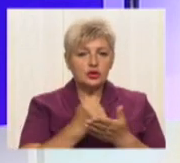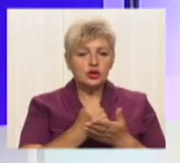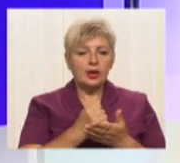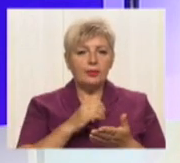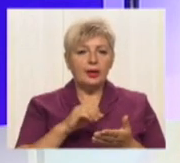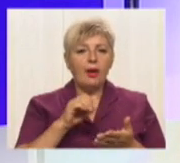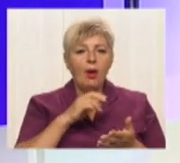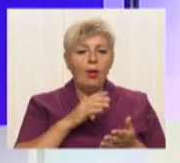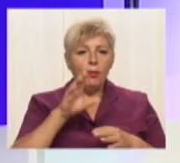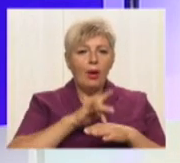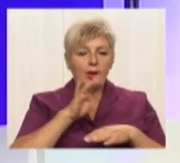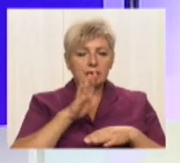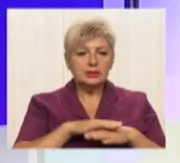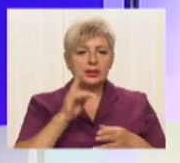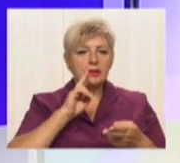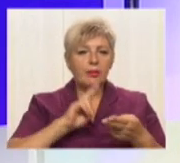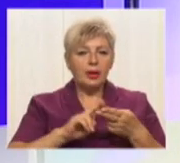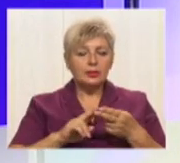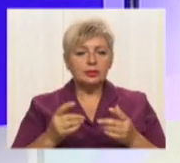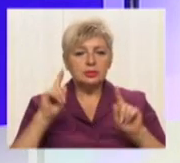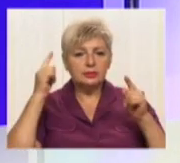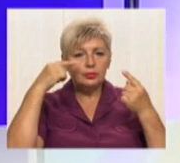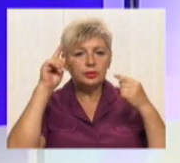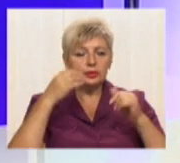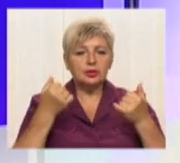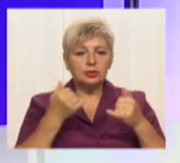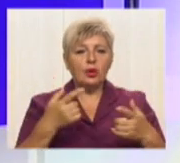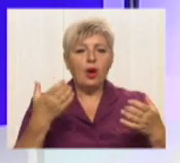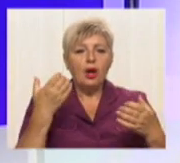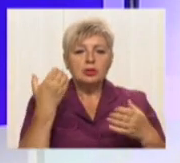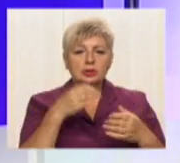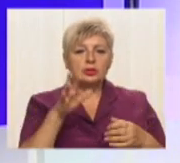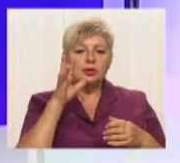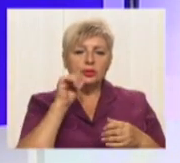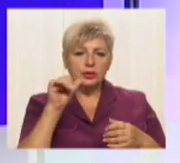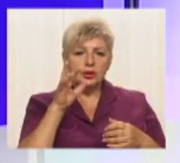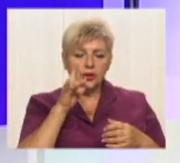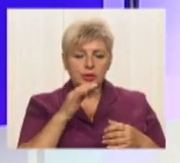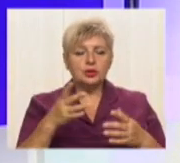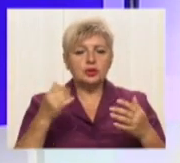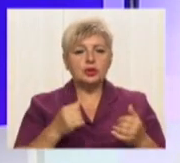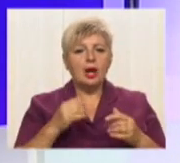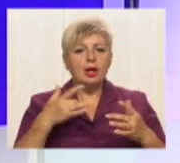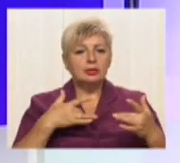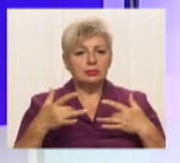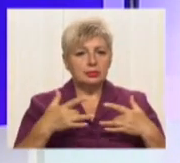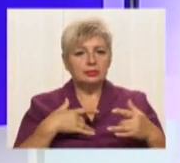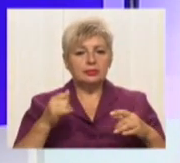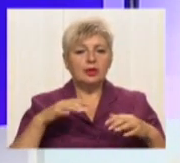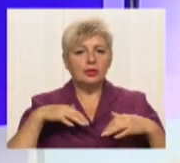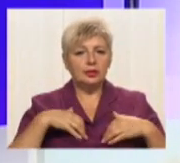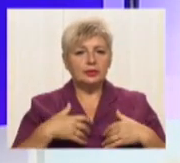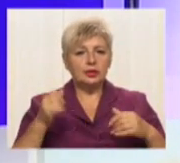марки, створені до вікового ювілею Дніпровського академічного театру. Спецпогашення приурочили до дня створення першого державного